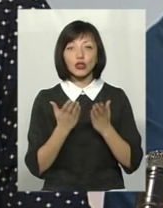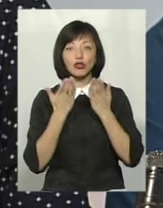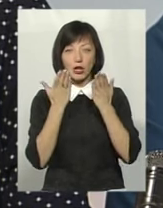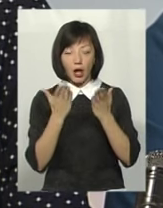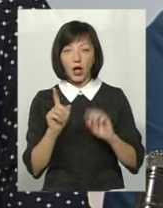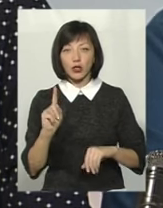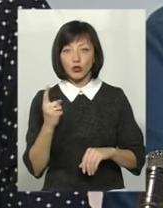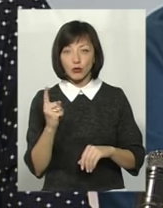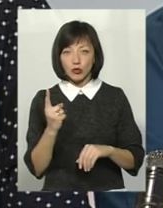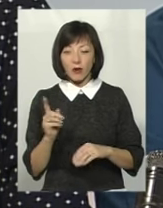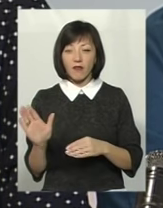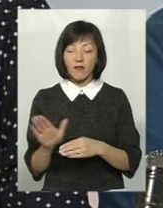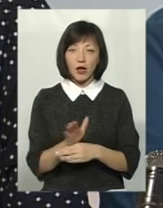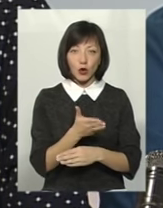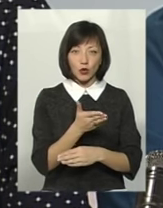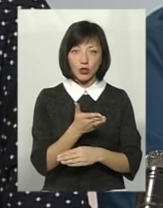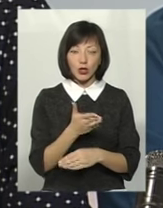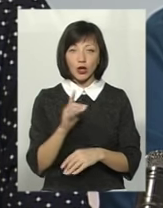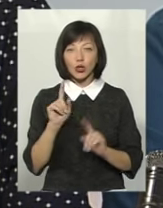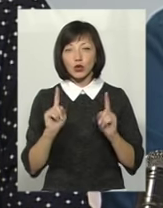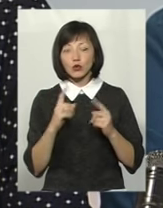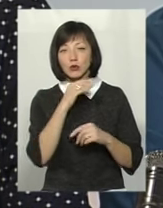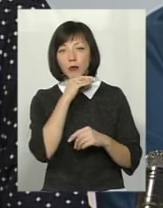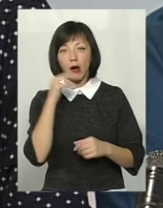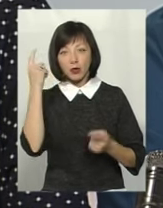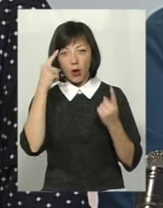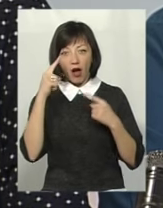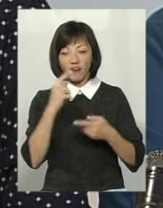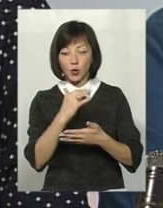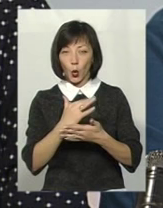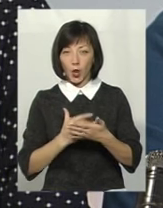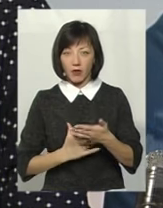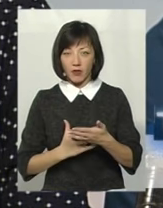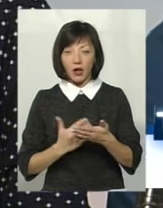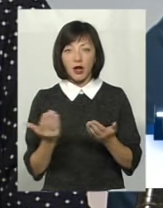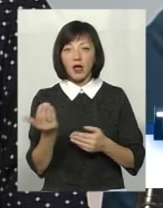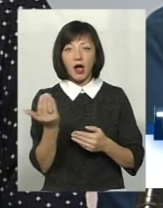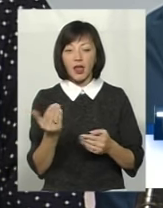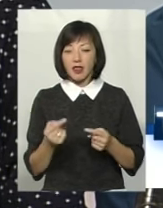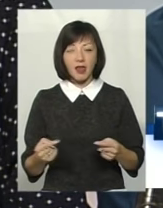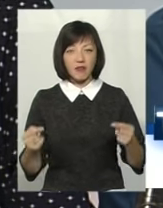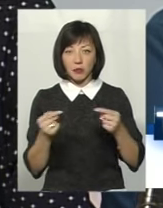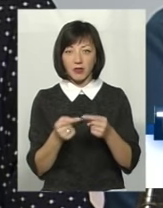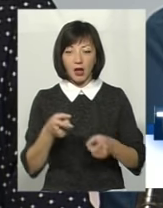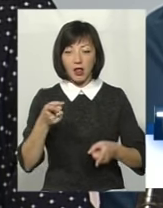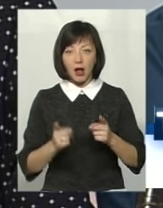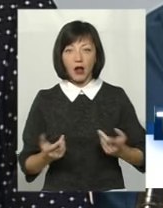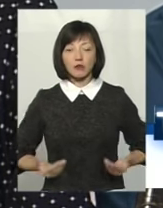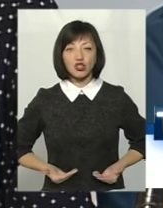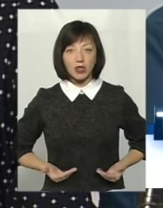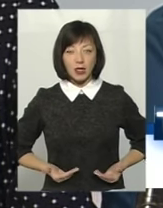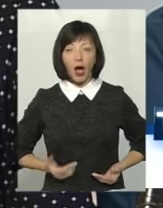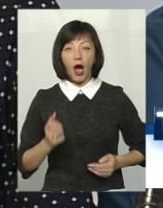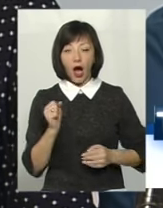вилучені дуже багато авторів, твори яких не відповідали реаліям життя,